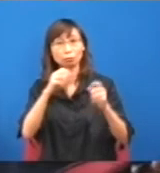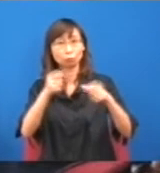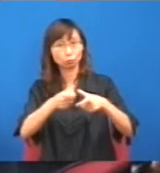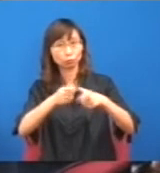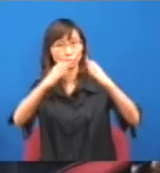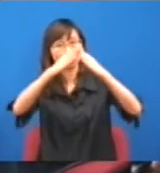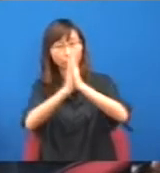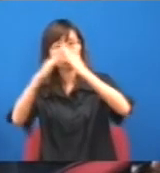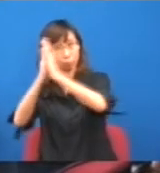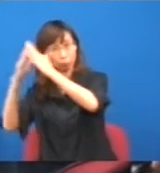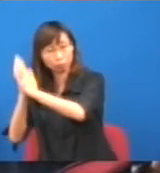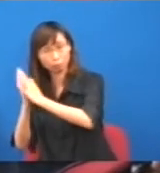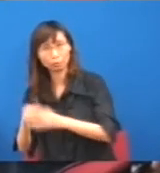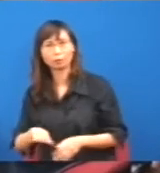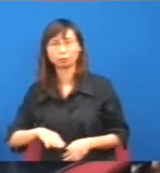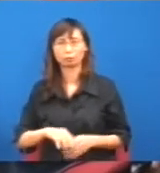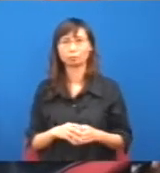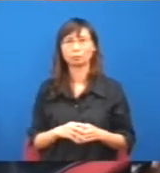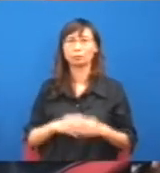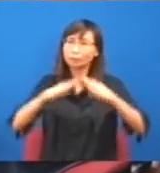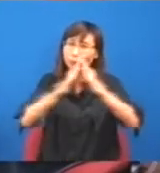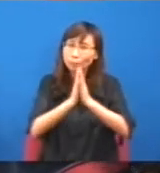你說那些企業倒閉,是否真的因為最低工資,